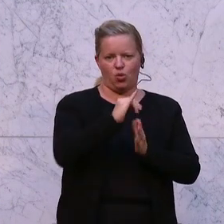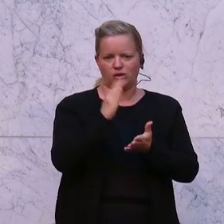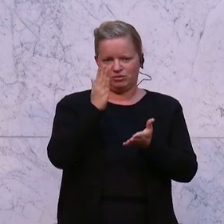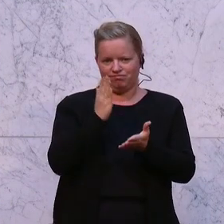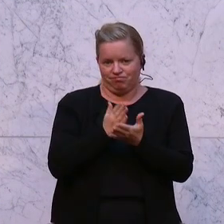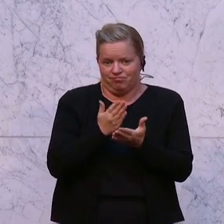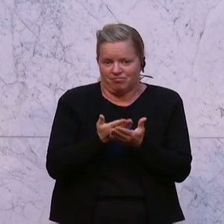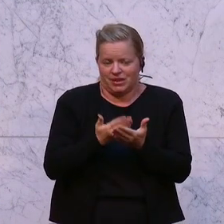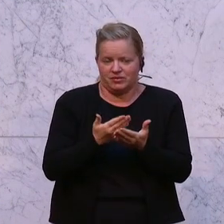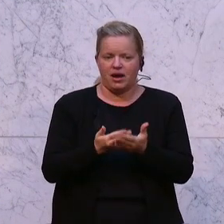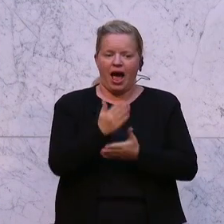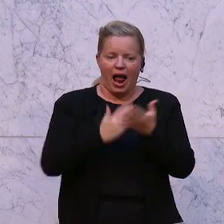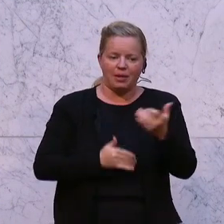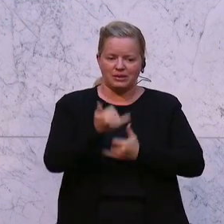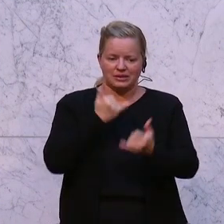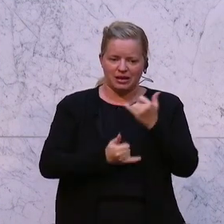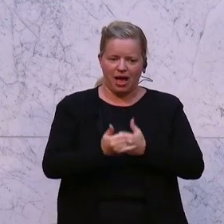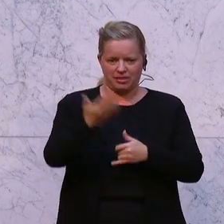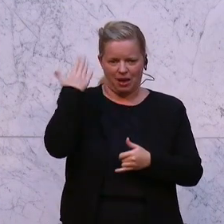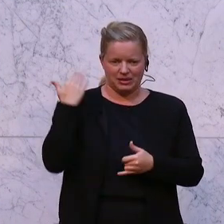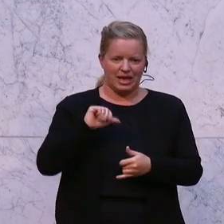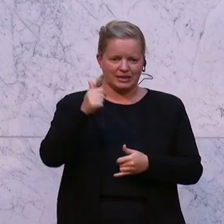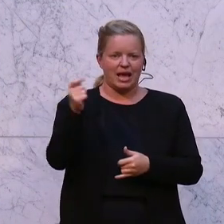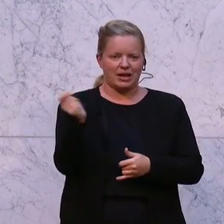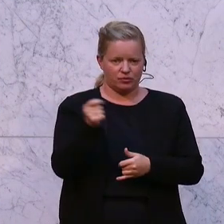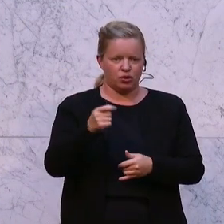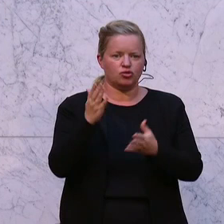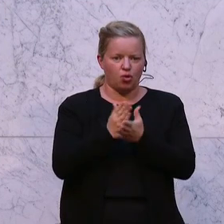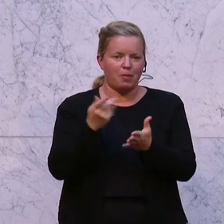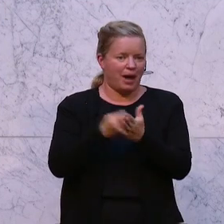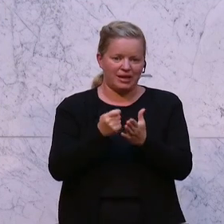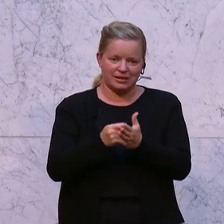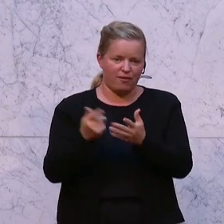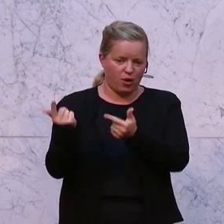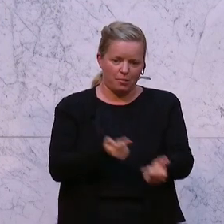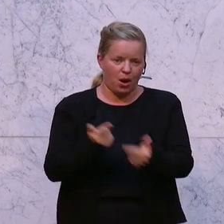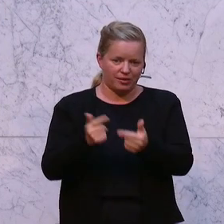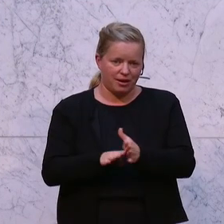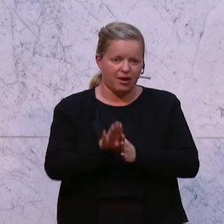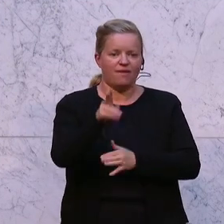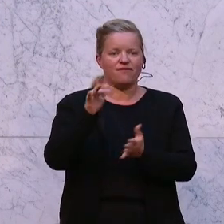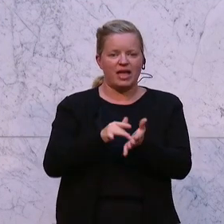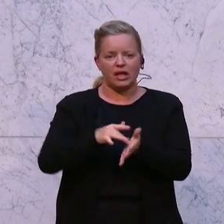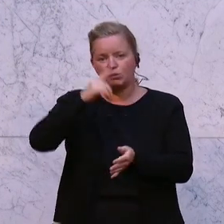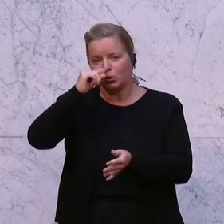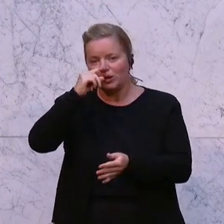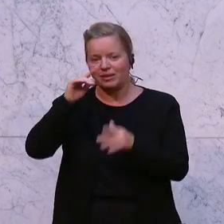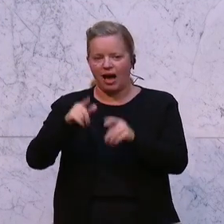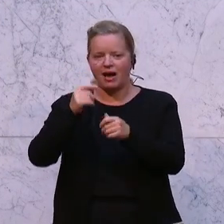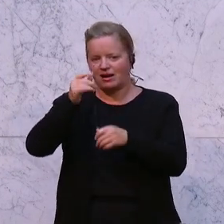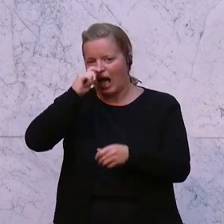Jahr, bevor die erste Sanktion verhängt worden ist, die Preise für diese Importe gestiegen sind, weil Putin das Gas verknappt hat.